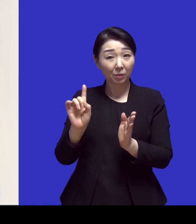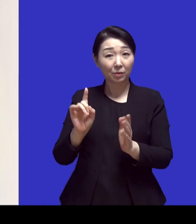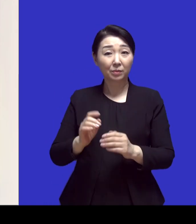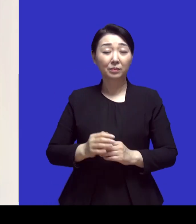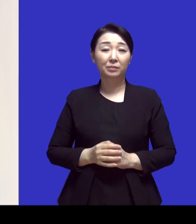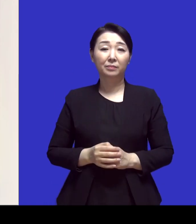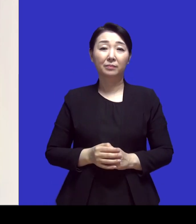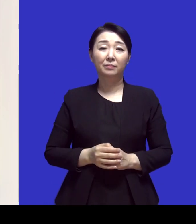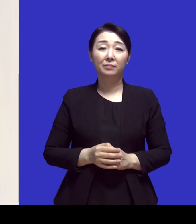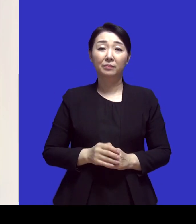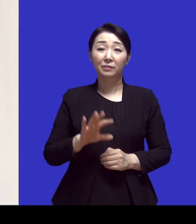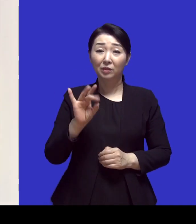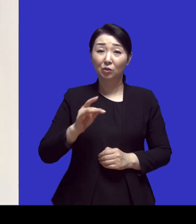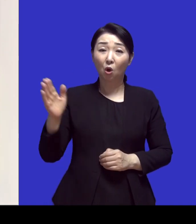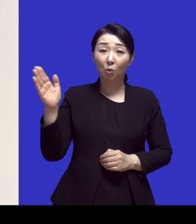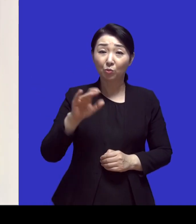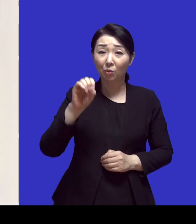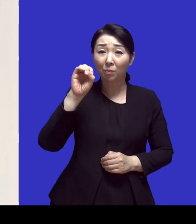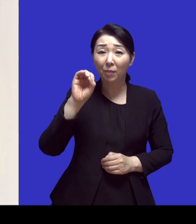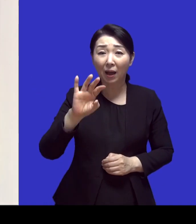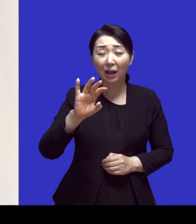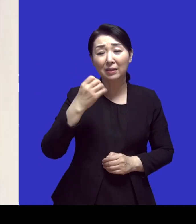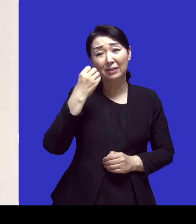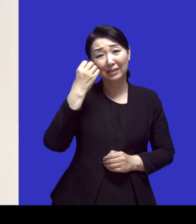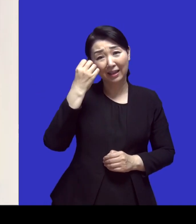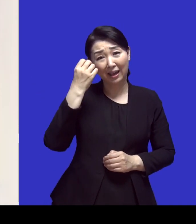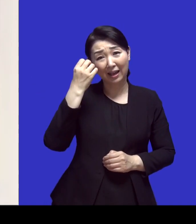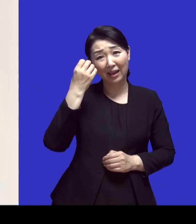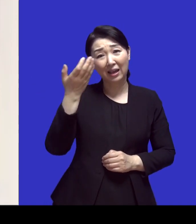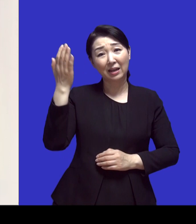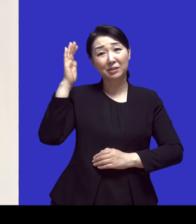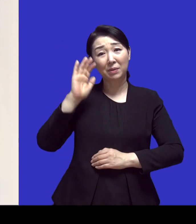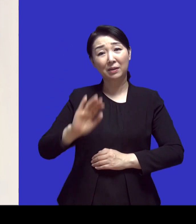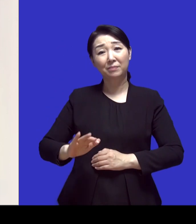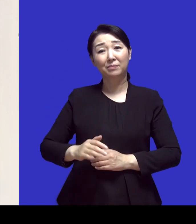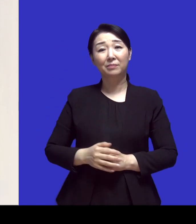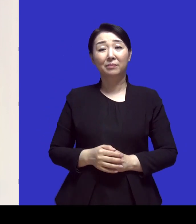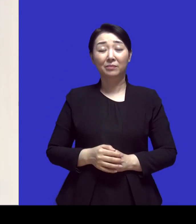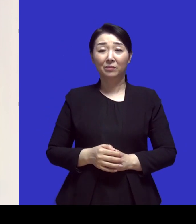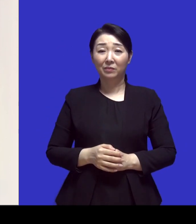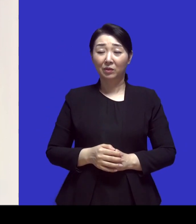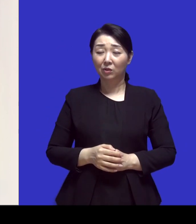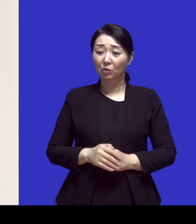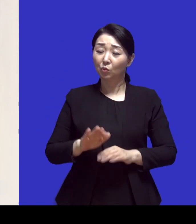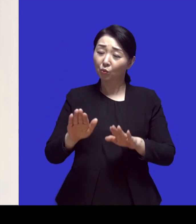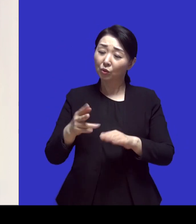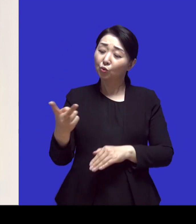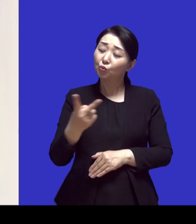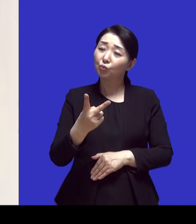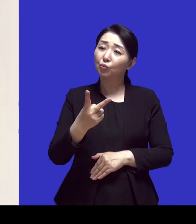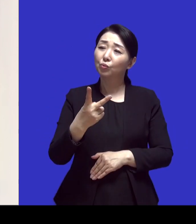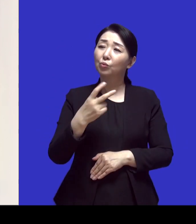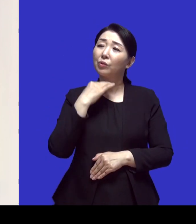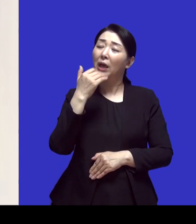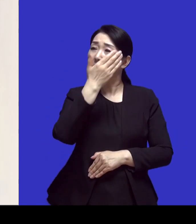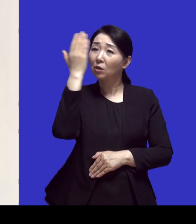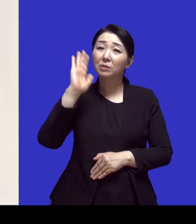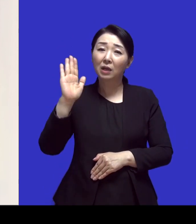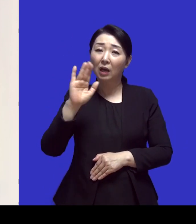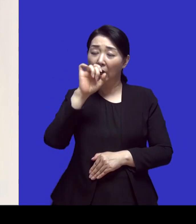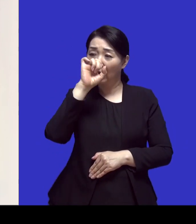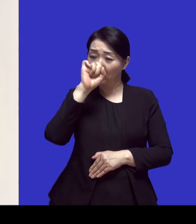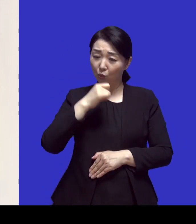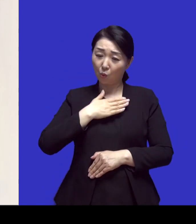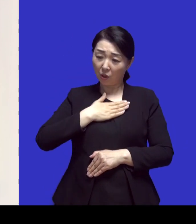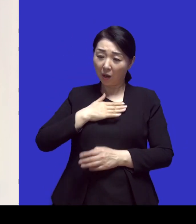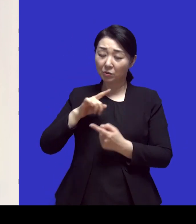처음부터 이런 얘기하는 게 좀 이상할 수도 있지만 이제 우리가 뭐 젊은 나이도 아니고 좀 좋은 감정으로 만날